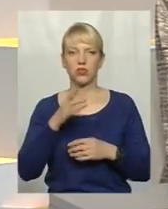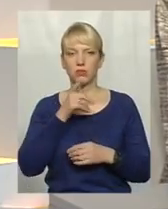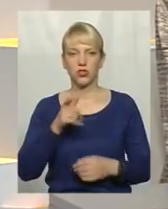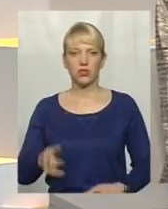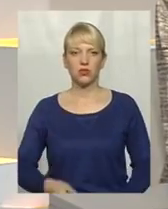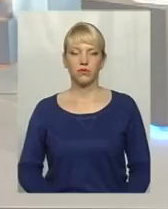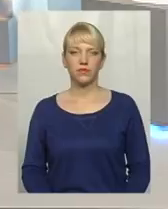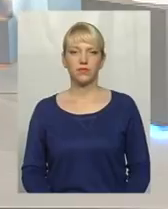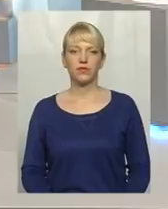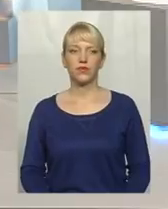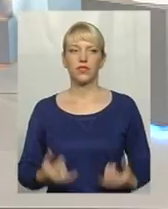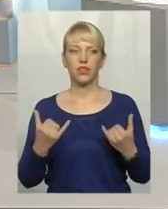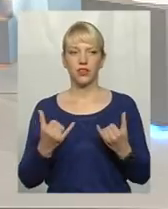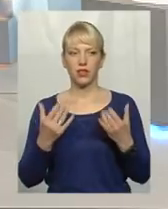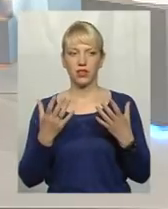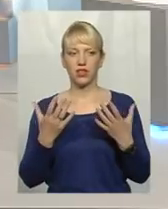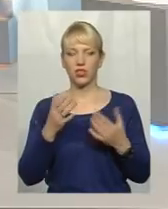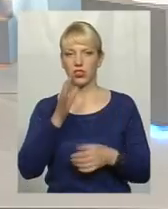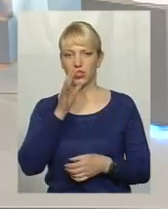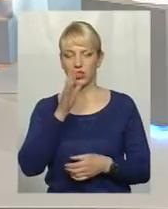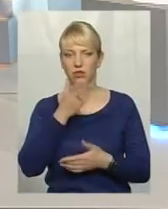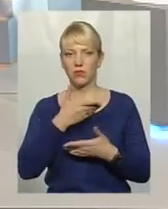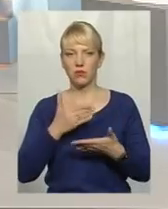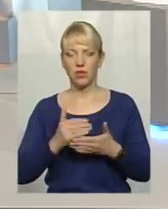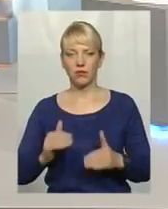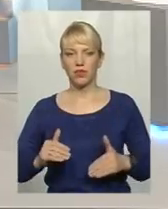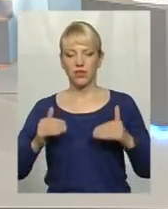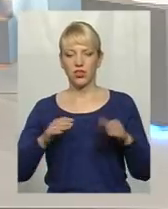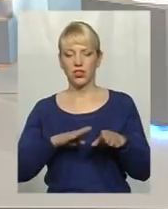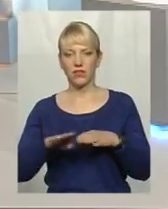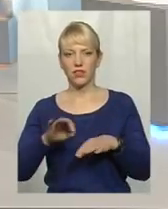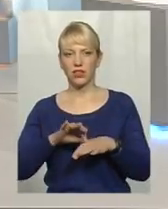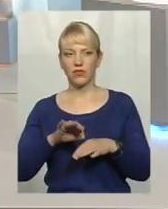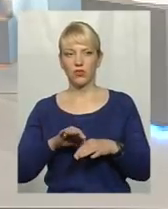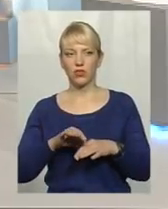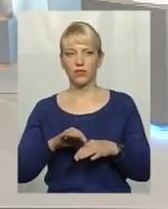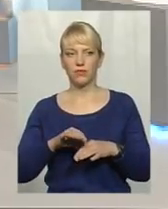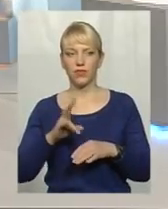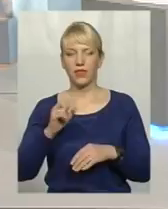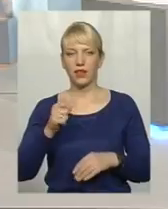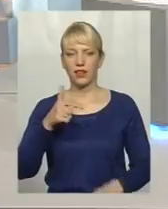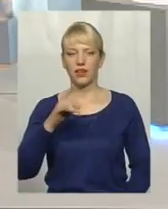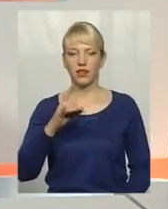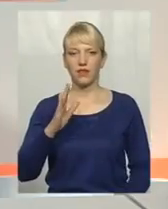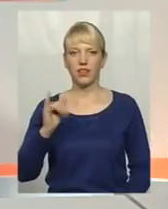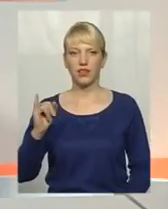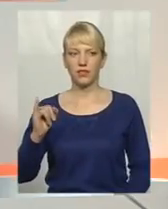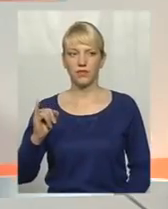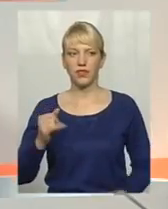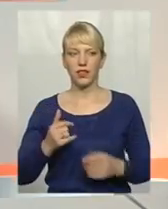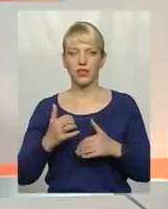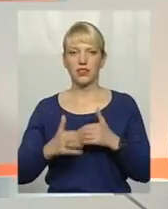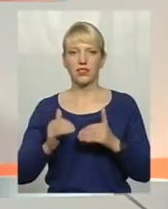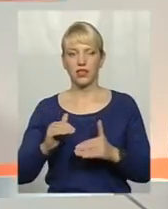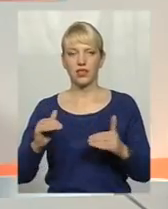На даний час ми маємо підвищення рівня захворюваності на гостро-респіраторні вірусні інфекції серед